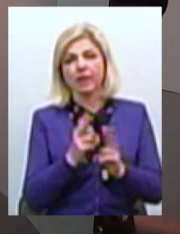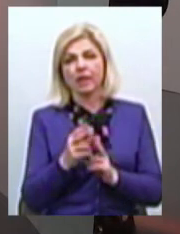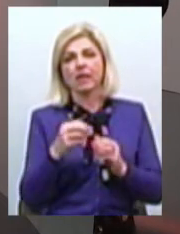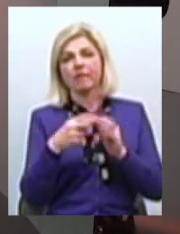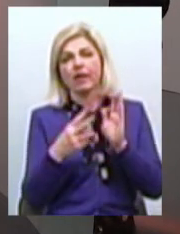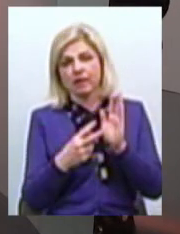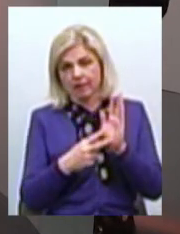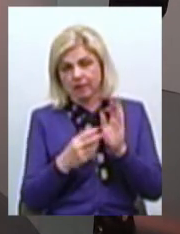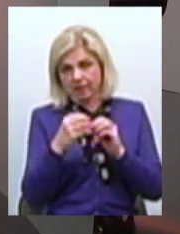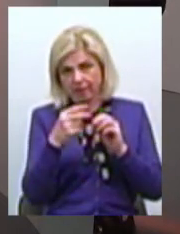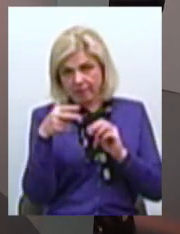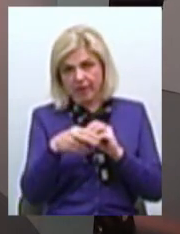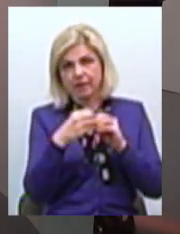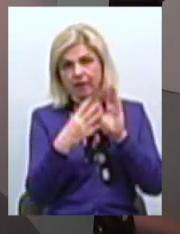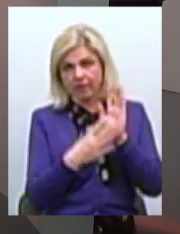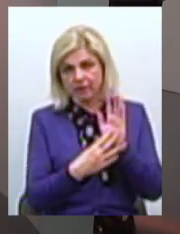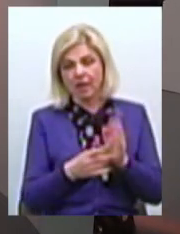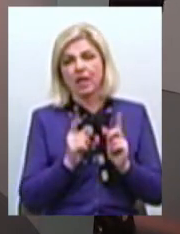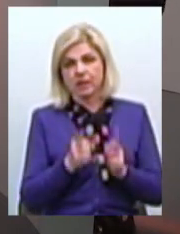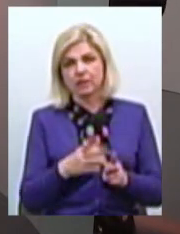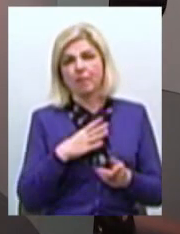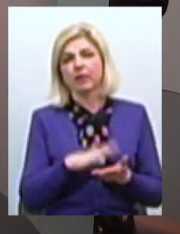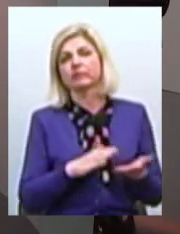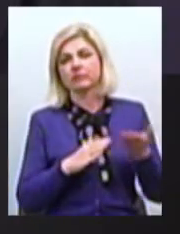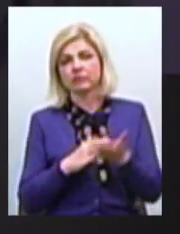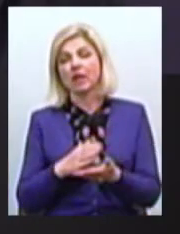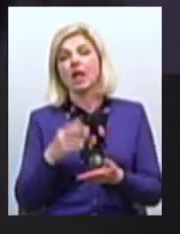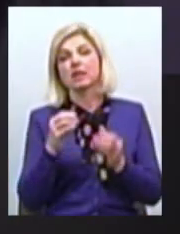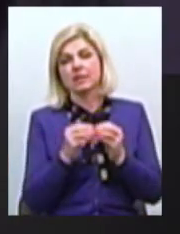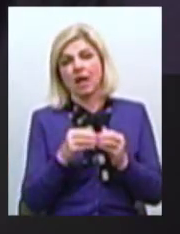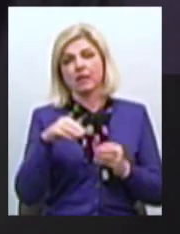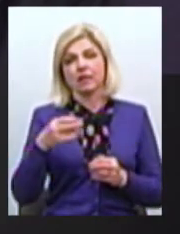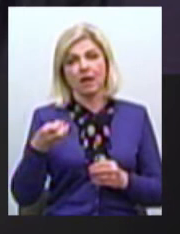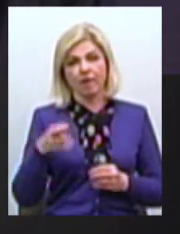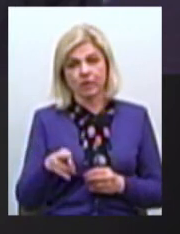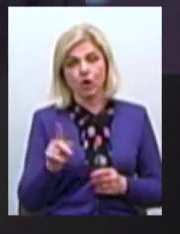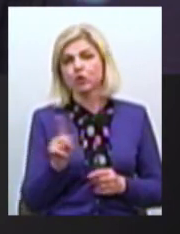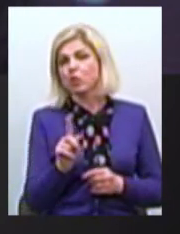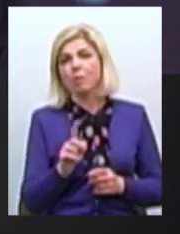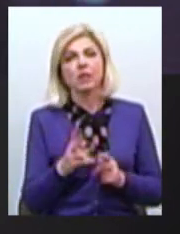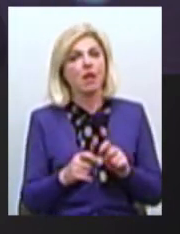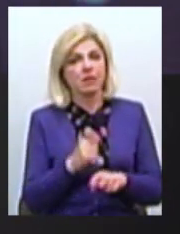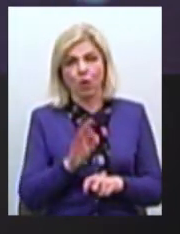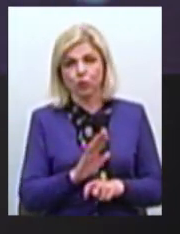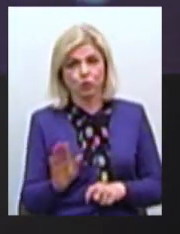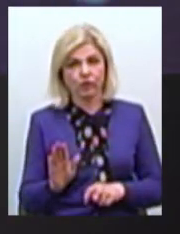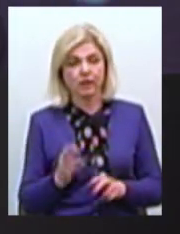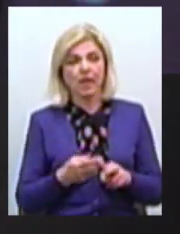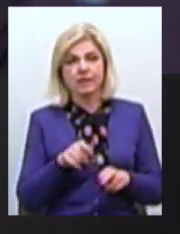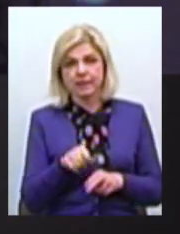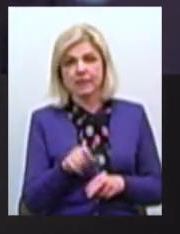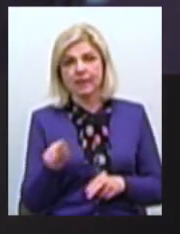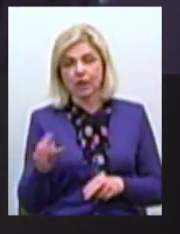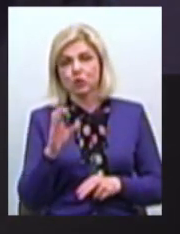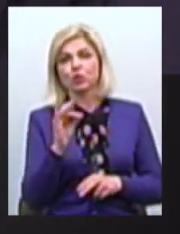Дійсно він зайшов на обласну раду 10 травня І тому, щоб не порушувати ці строки